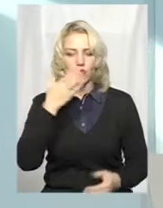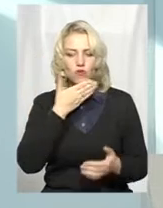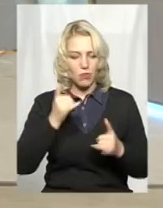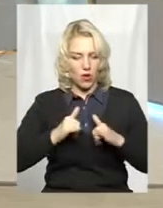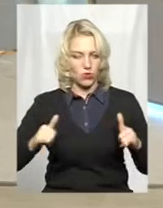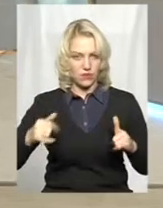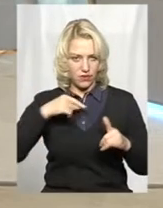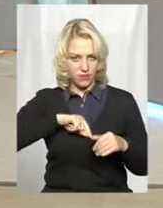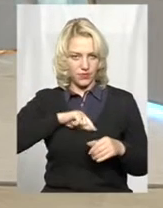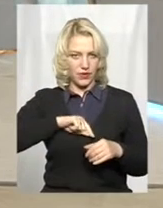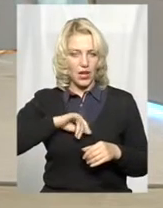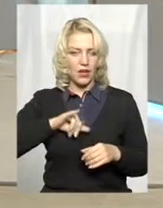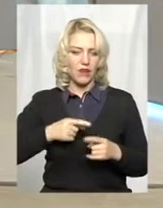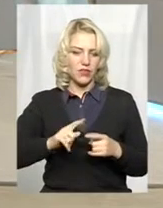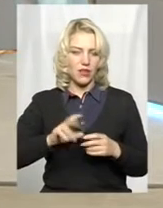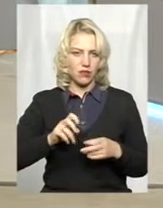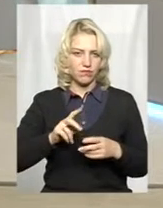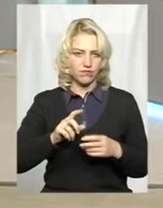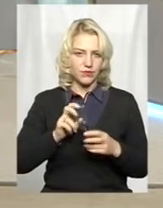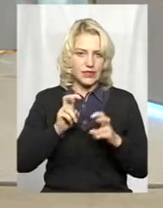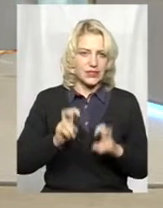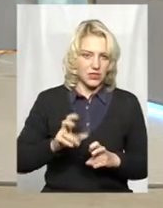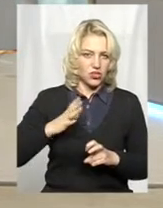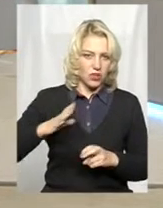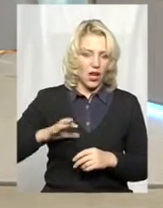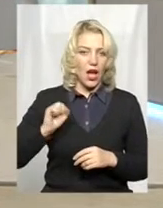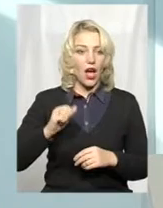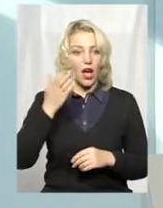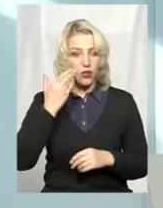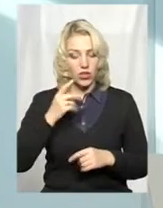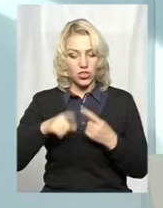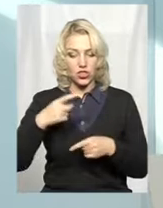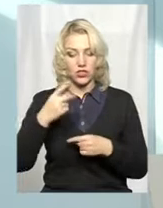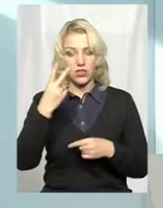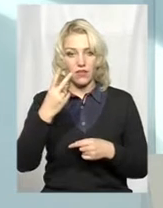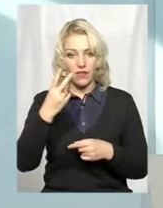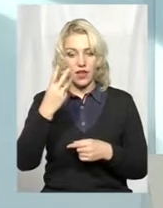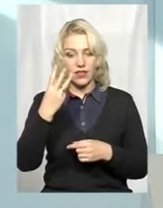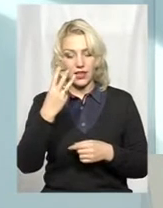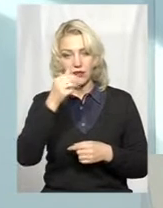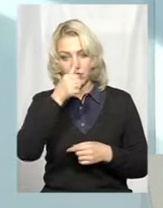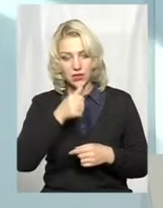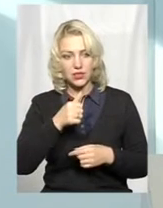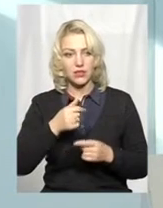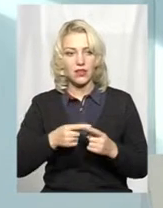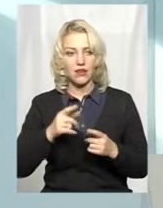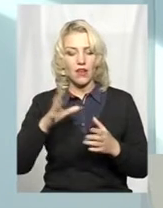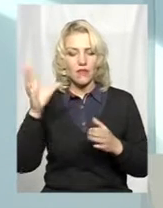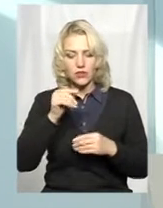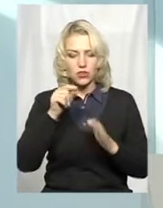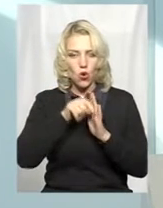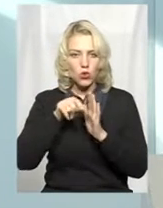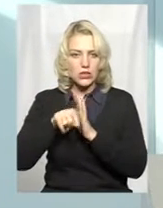а він притуплений. І тільки десь через 2-3 місяці ці ознаки бешенства